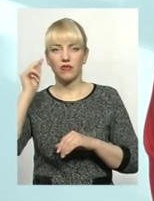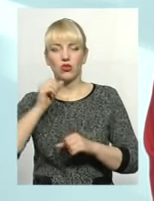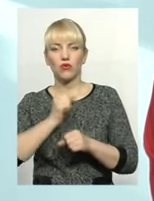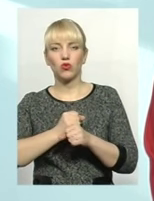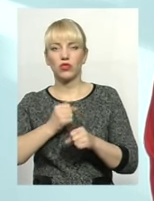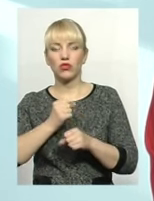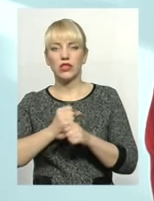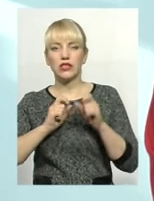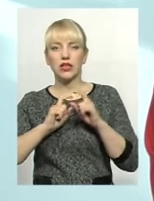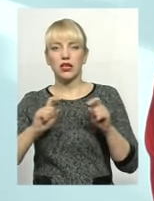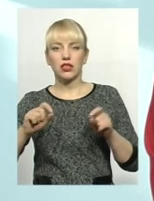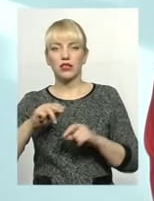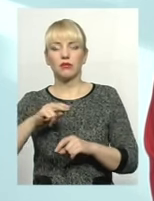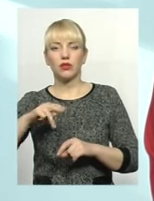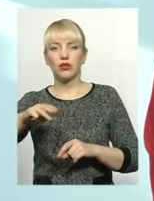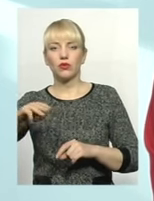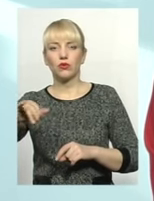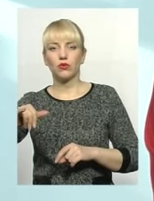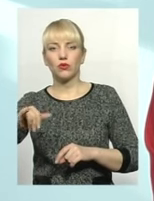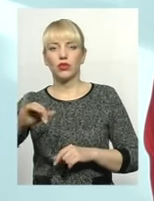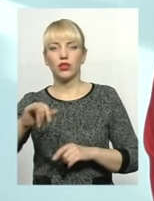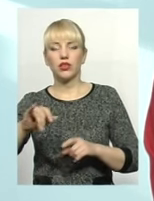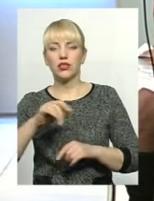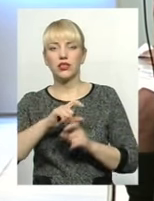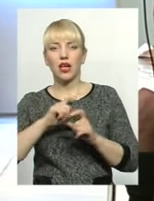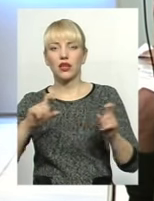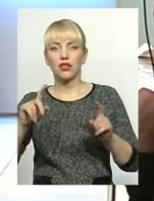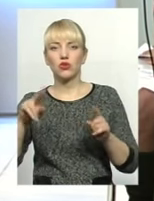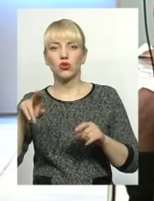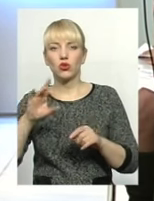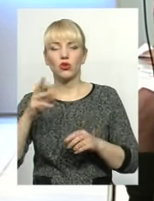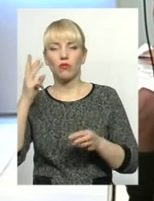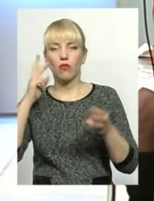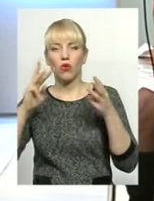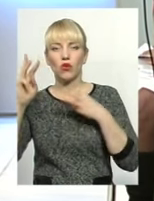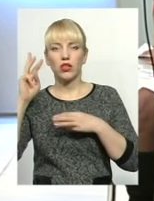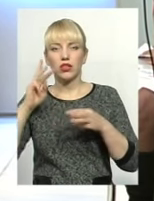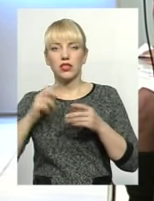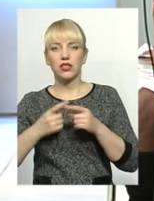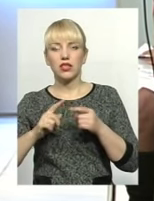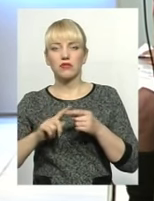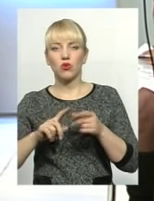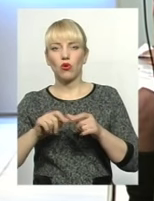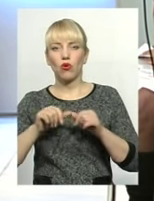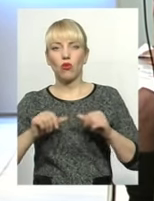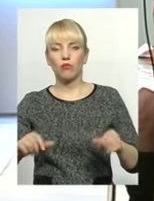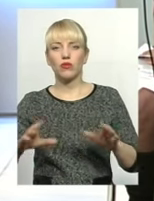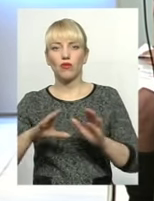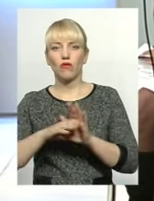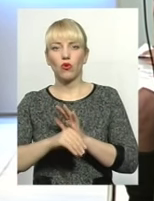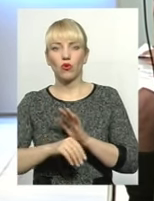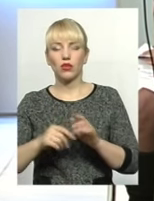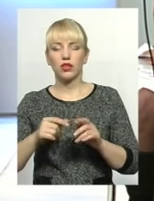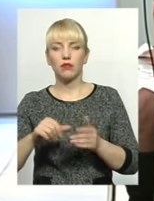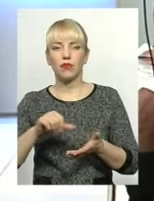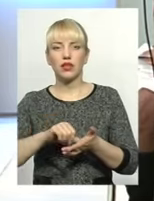закладів професійно-технічної освіти та заходів щодо її модернізації. Саме в цю комісію входять представники